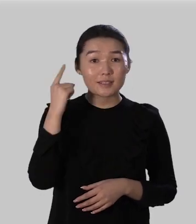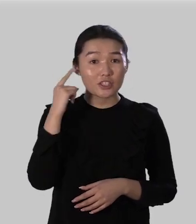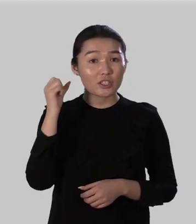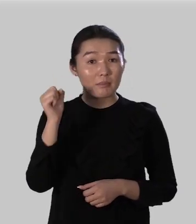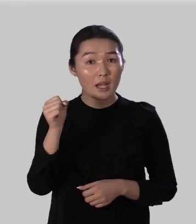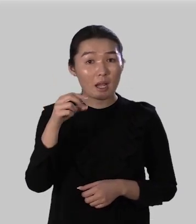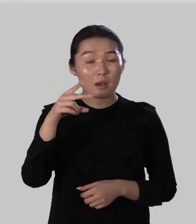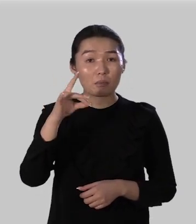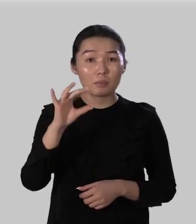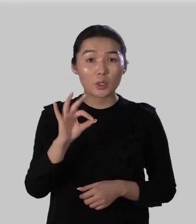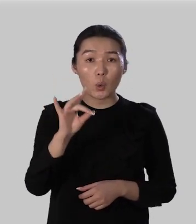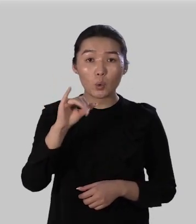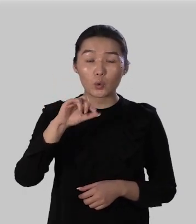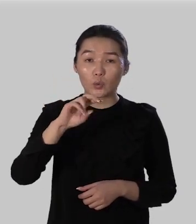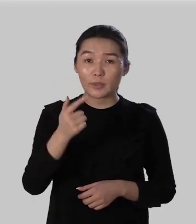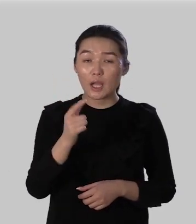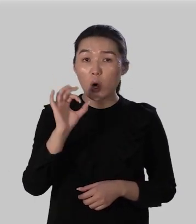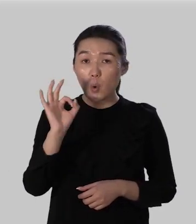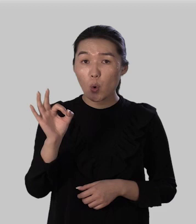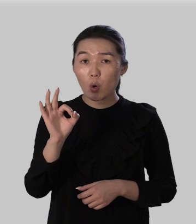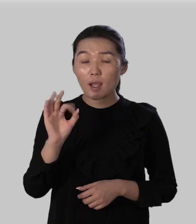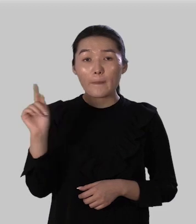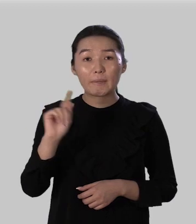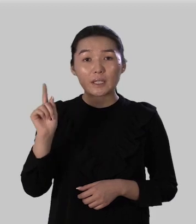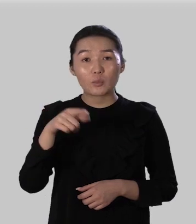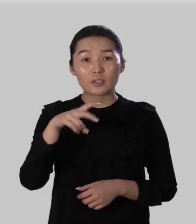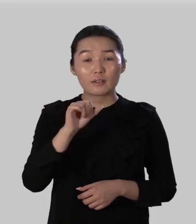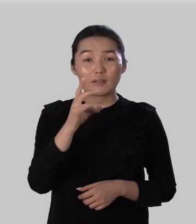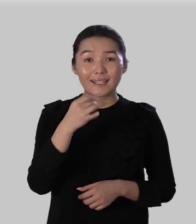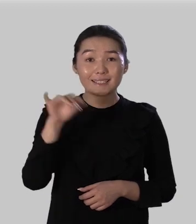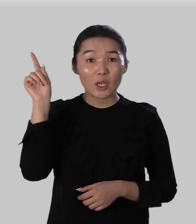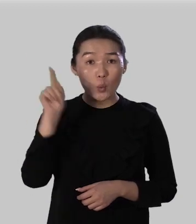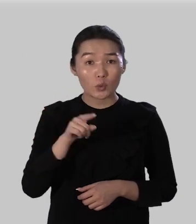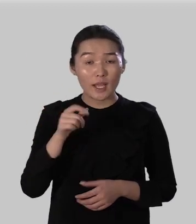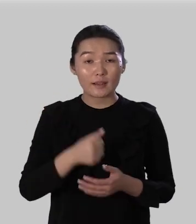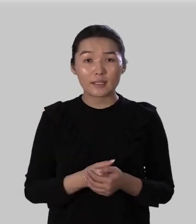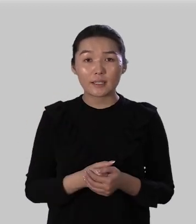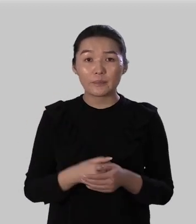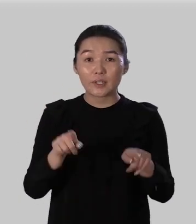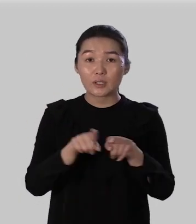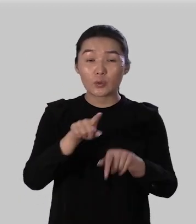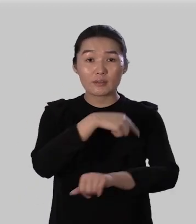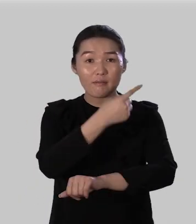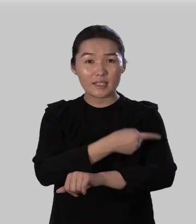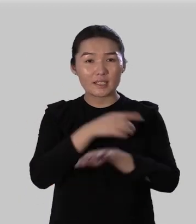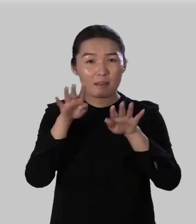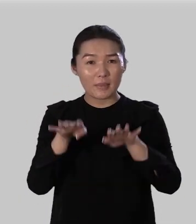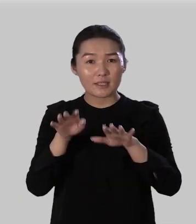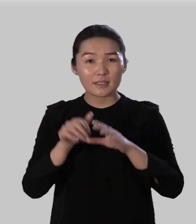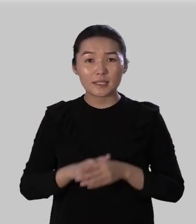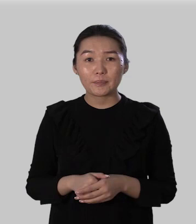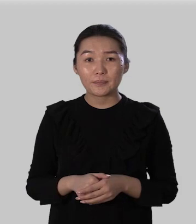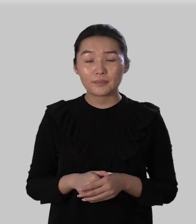прорубь о потому что гласный ударный то есть в сильной позиции